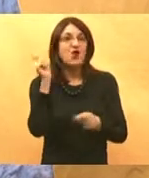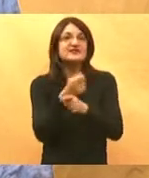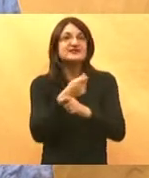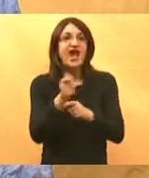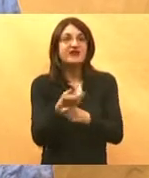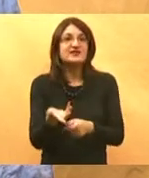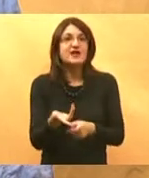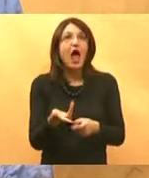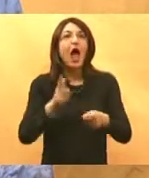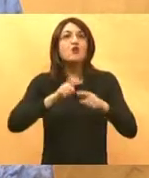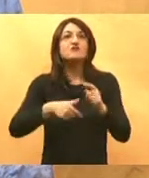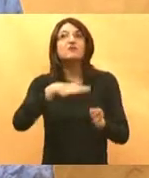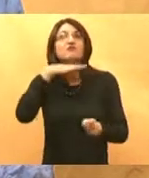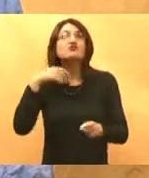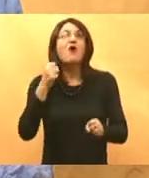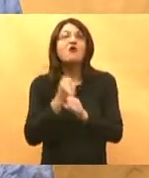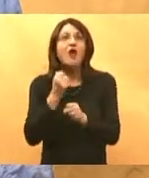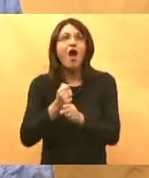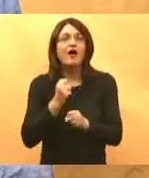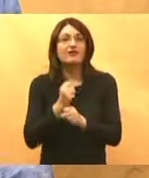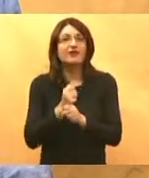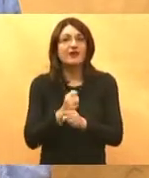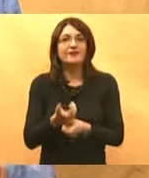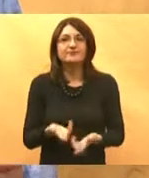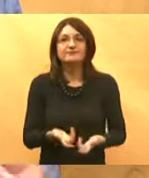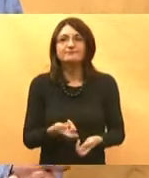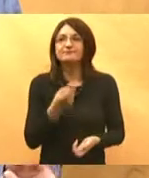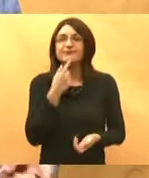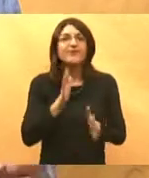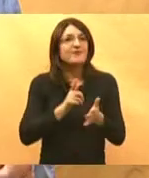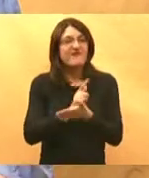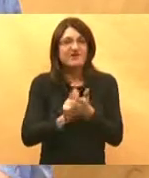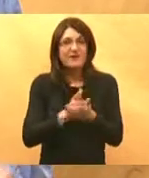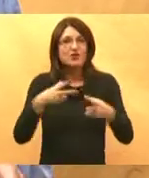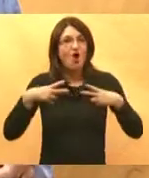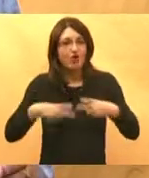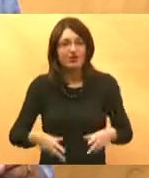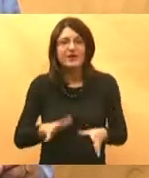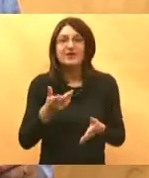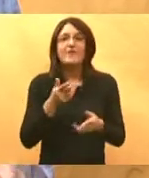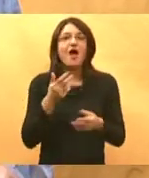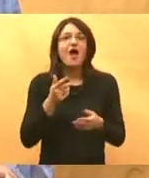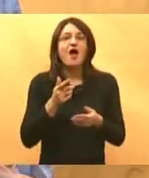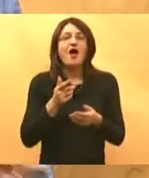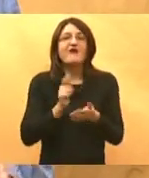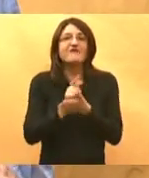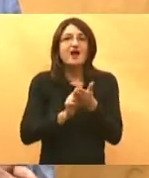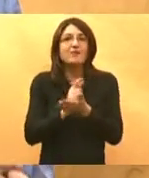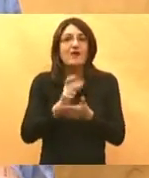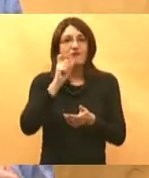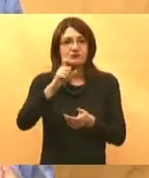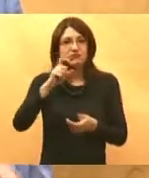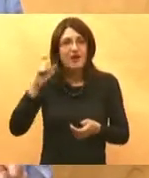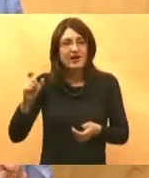Što to znači servisiran? To znači da jednostavno ne stignemo sve odmori, da nemamo pravo na bolovanje, da financijski u mnogo uvjeta nismo